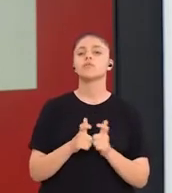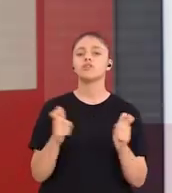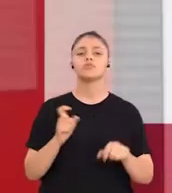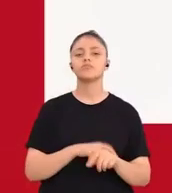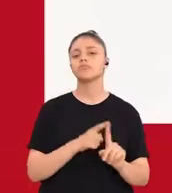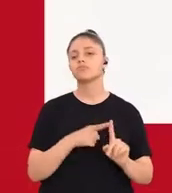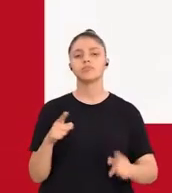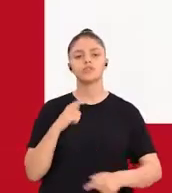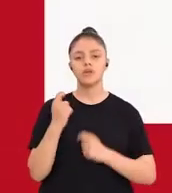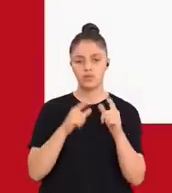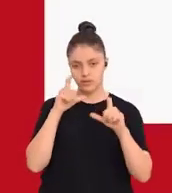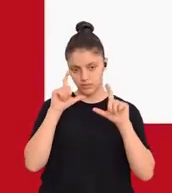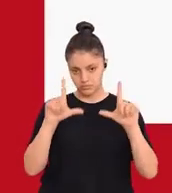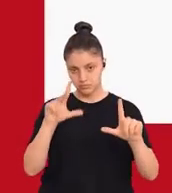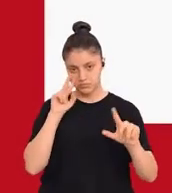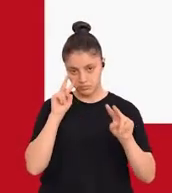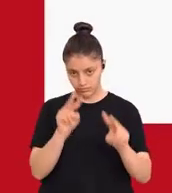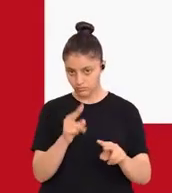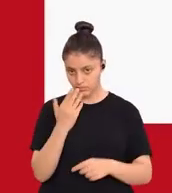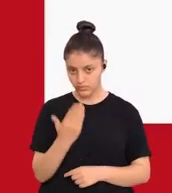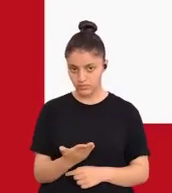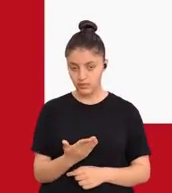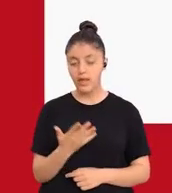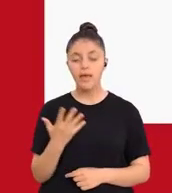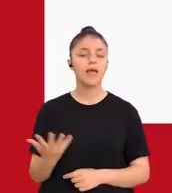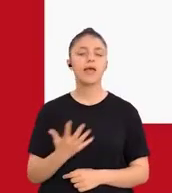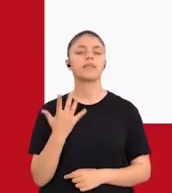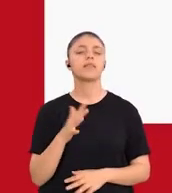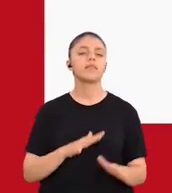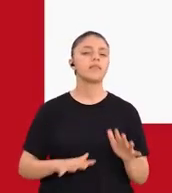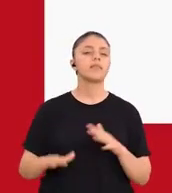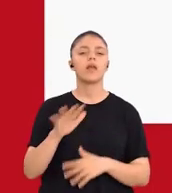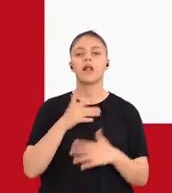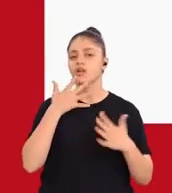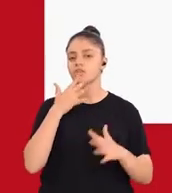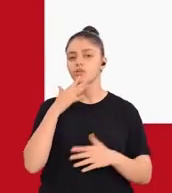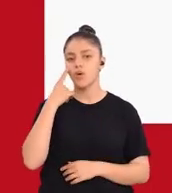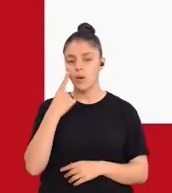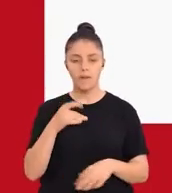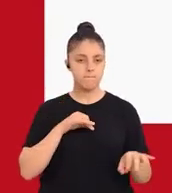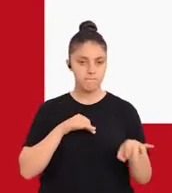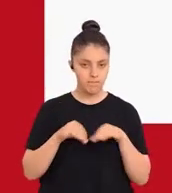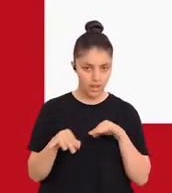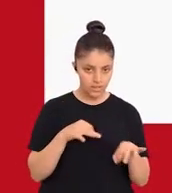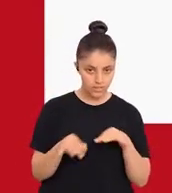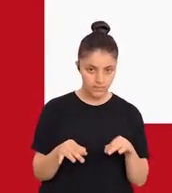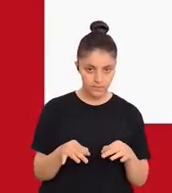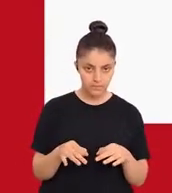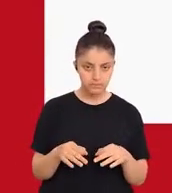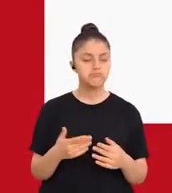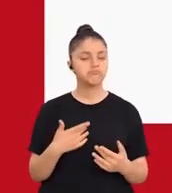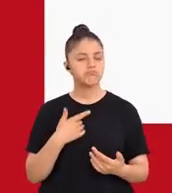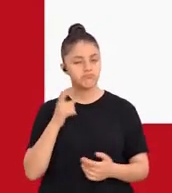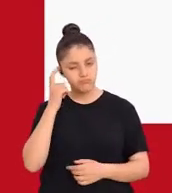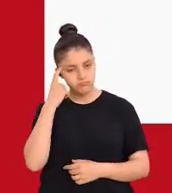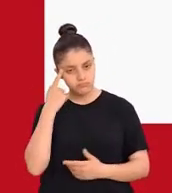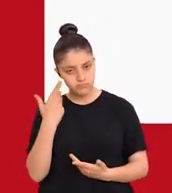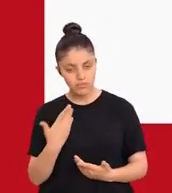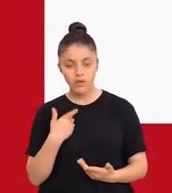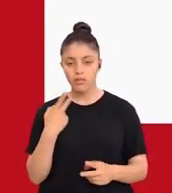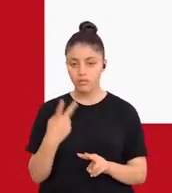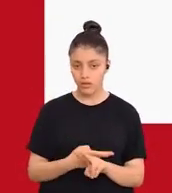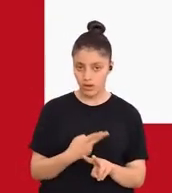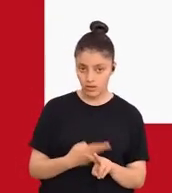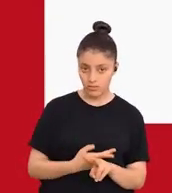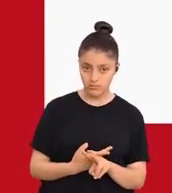geliştirme süreci şekilde de görüldüğü gibi en genel biçimiyle planlama, tasarlama,